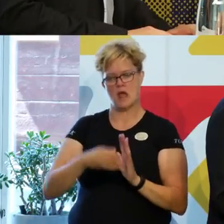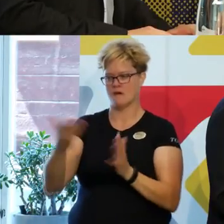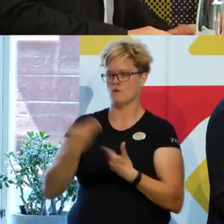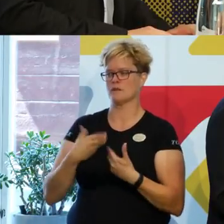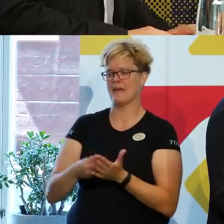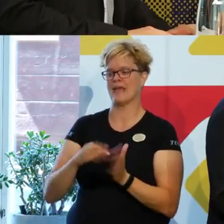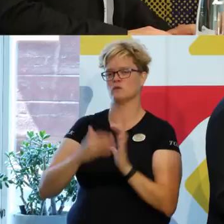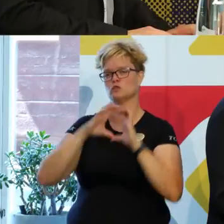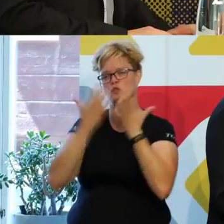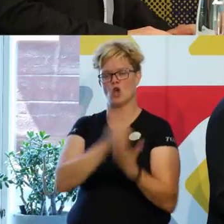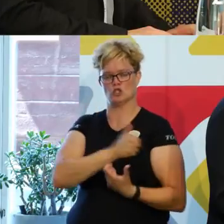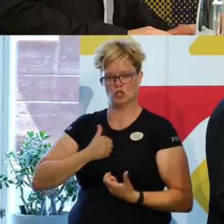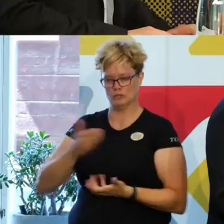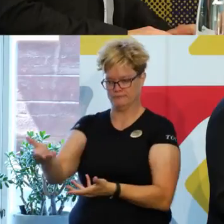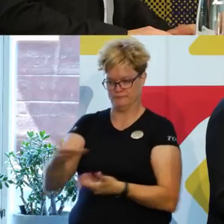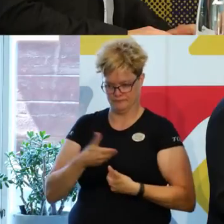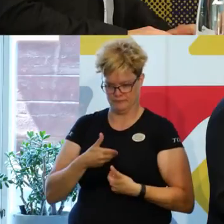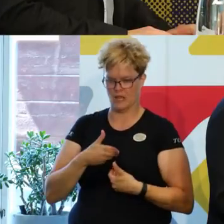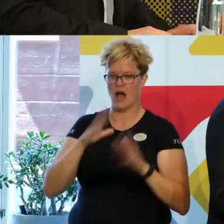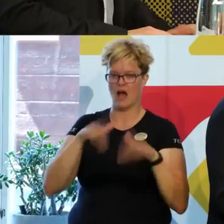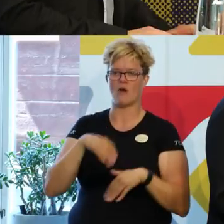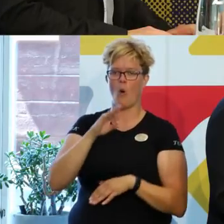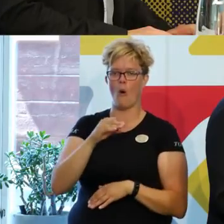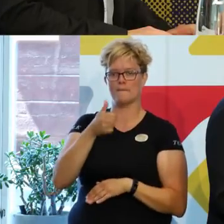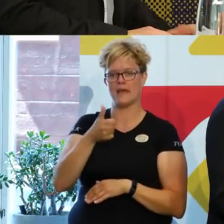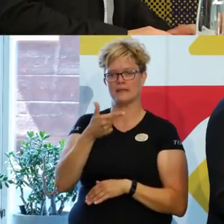från Socialstyrelsen där vi har gått en hbtq,